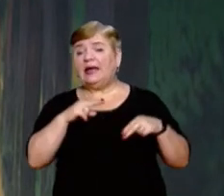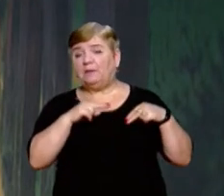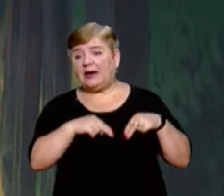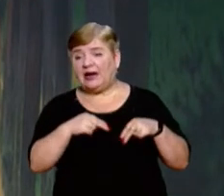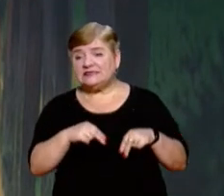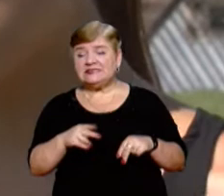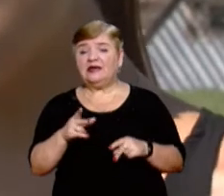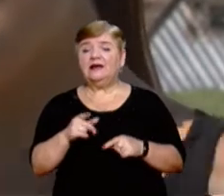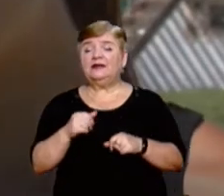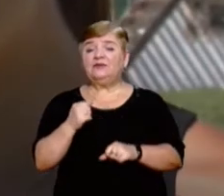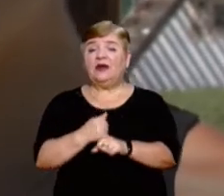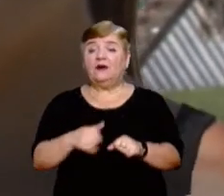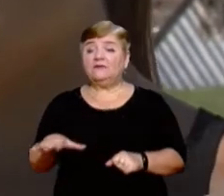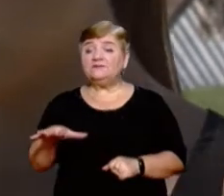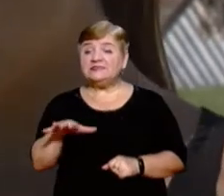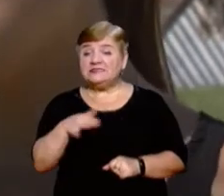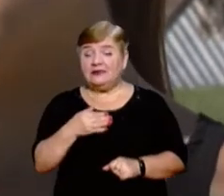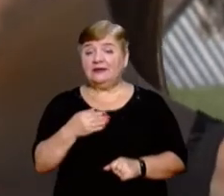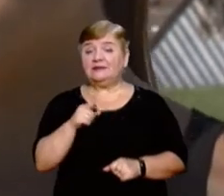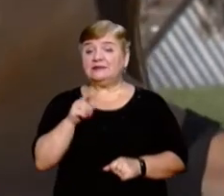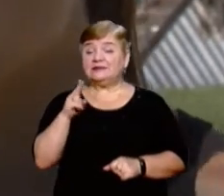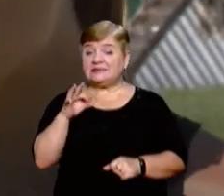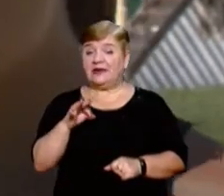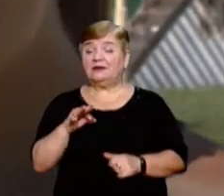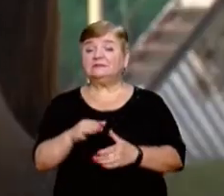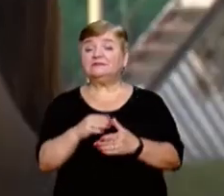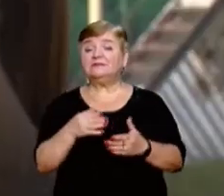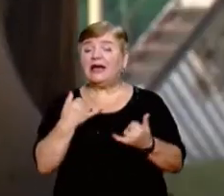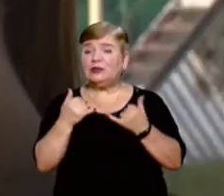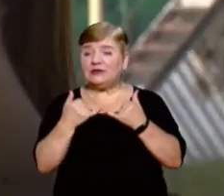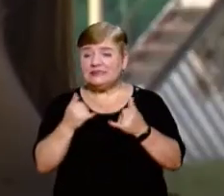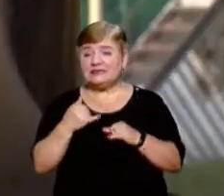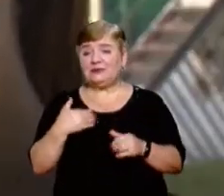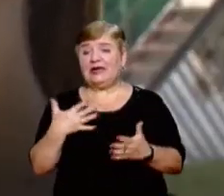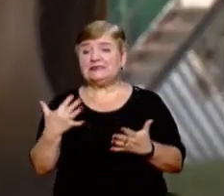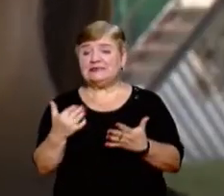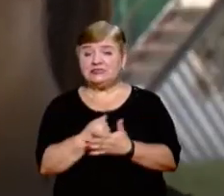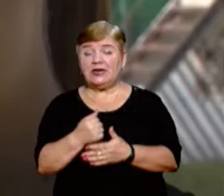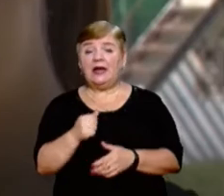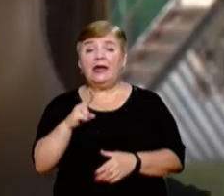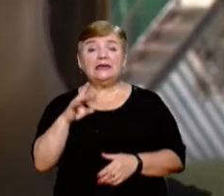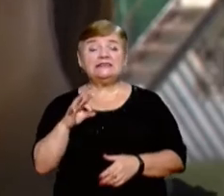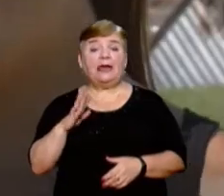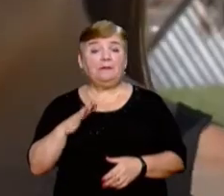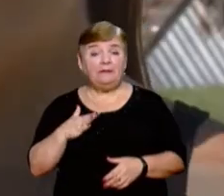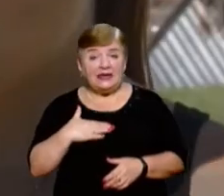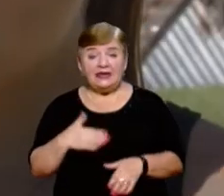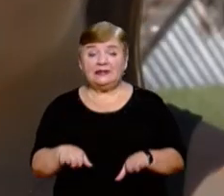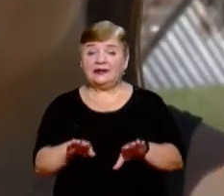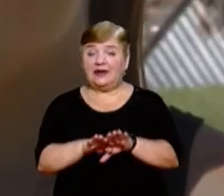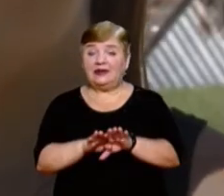оплату харчування. Ескісі я знайшла, адаптувала, змінила колористику. Цитата моя – це мій одночасний